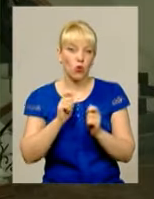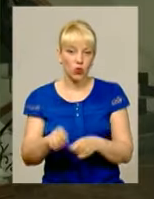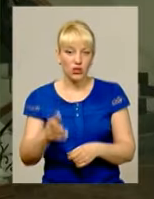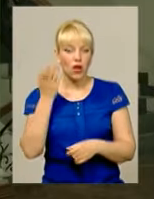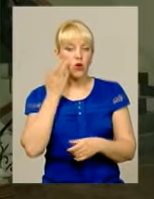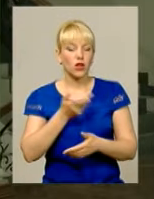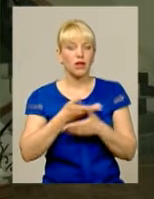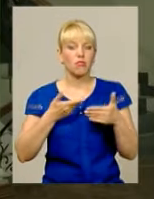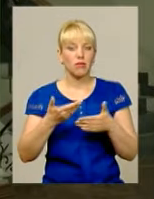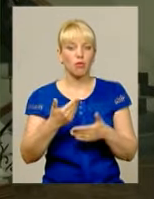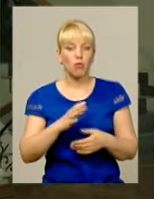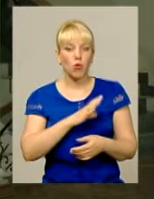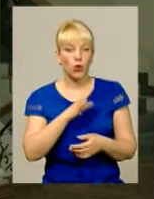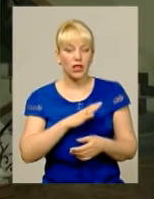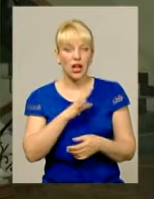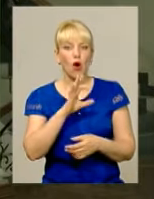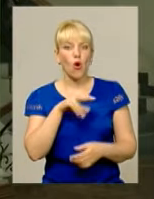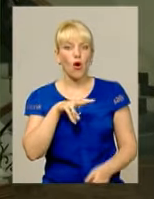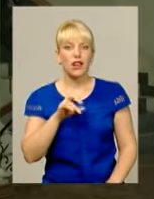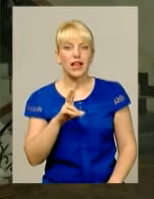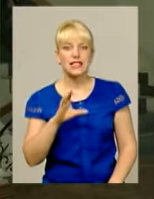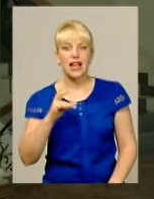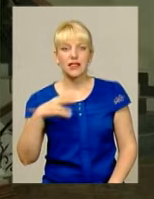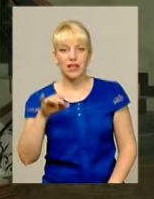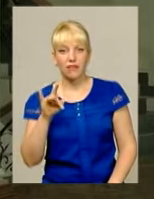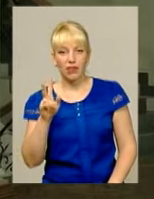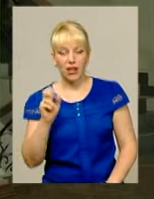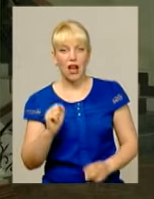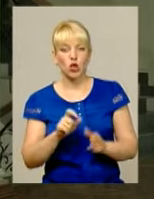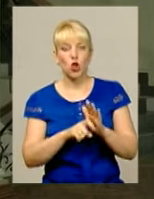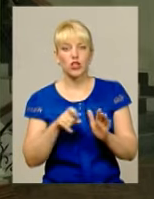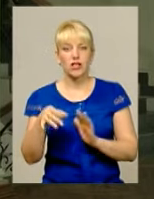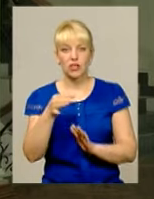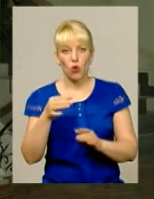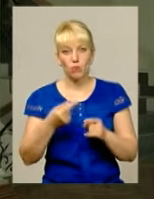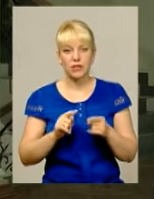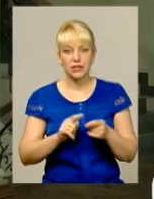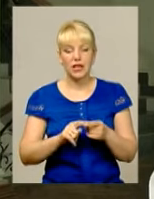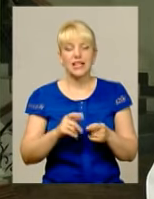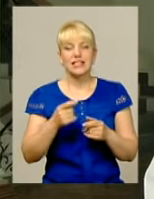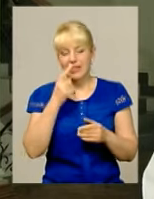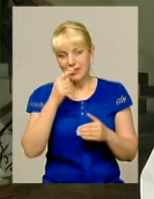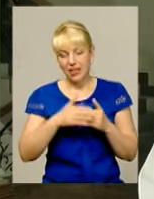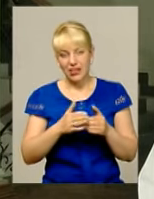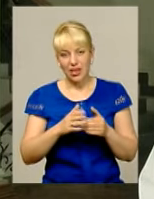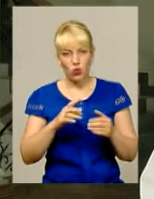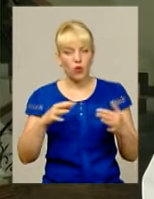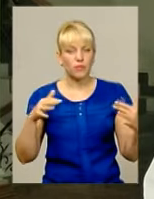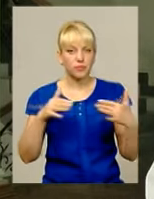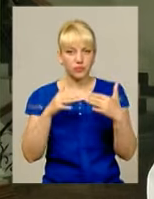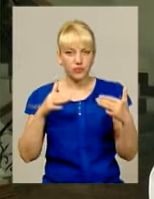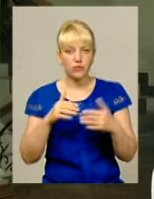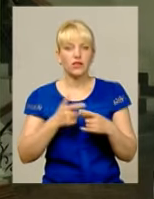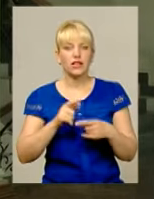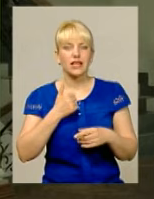Олександрівці Донецької області, це недалеко від лінії зіткнення І коли я читав